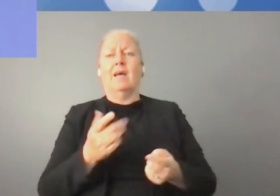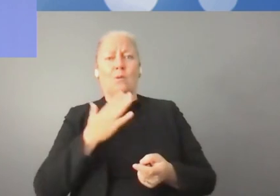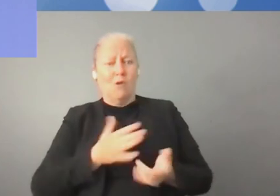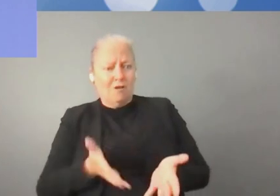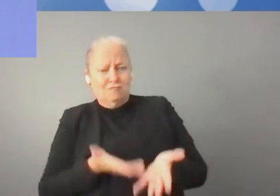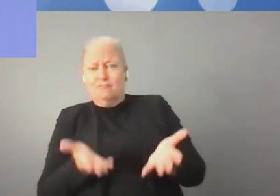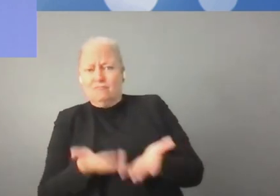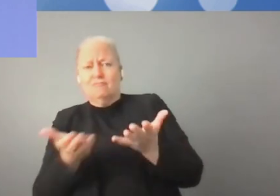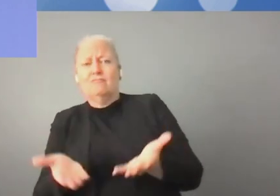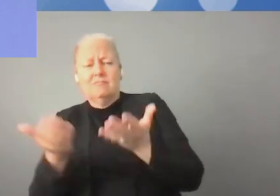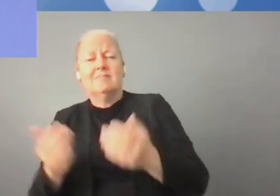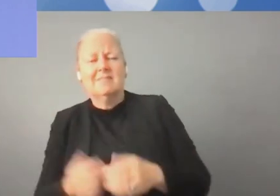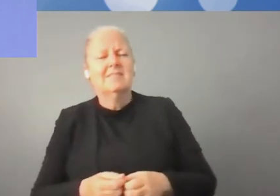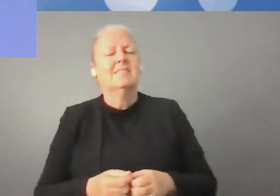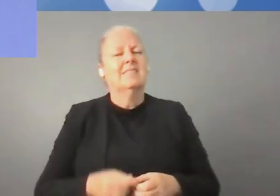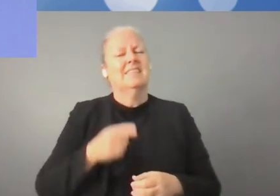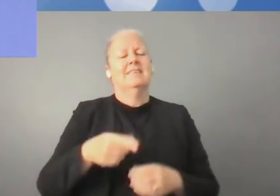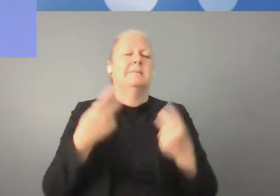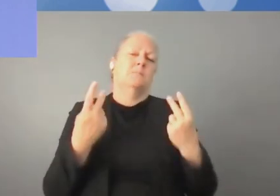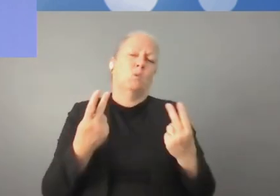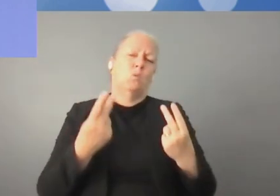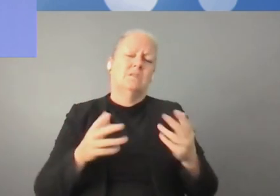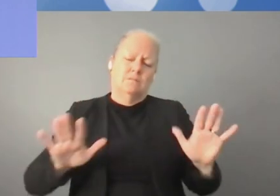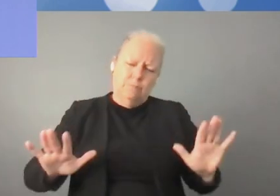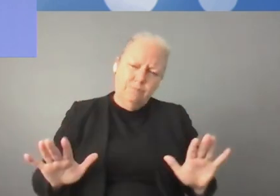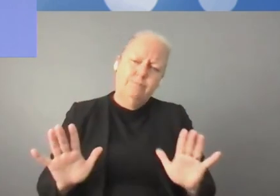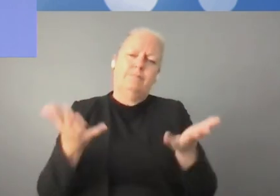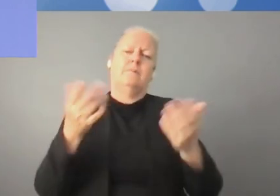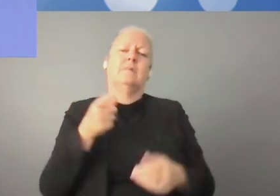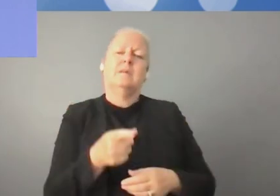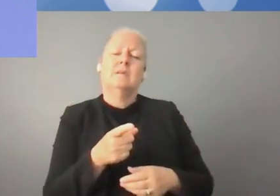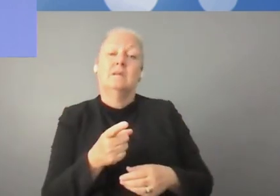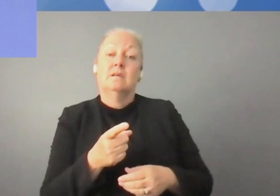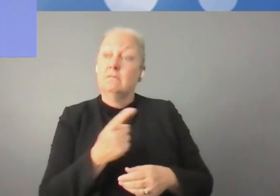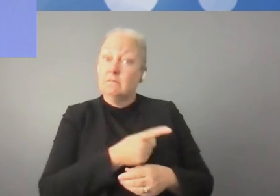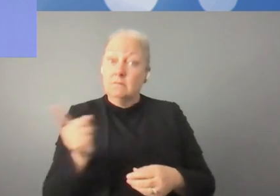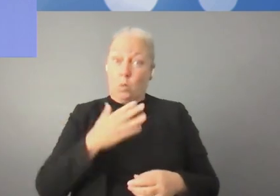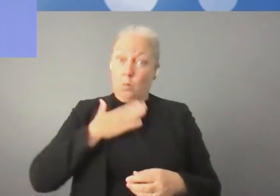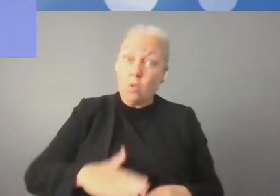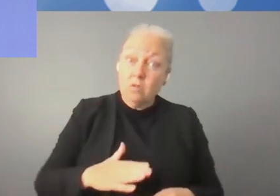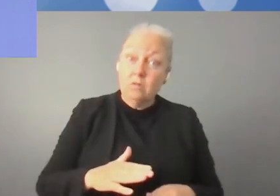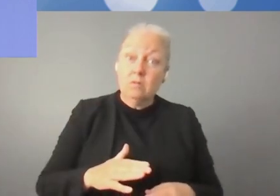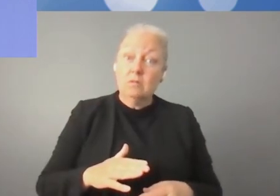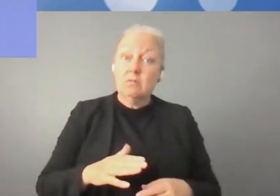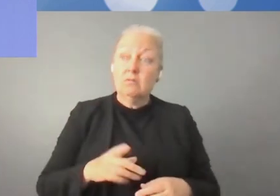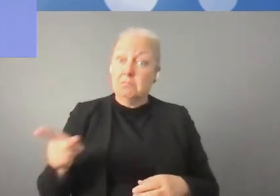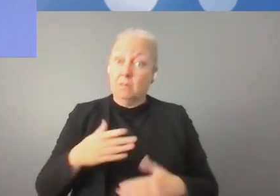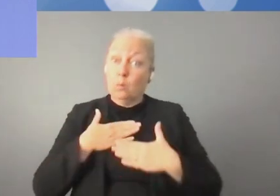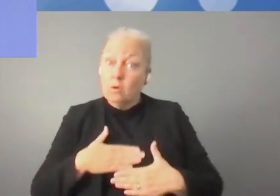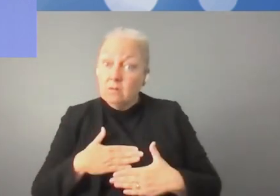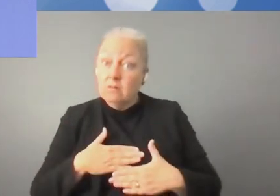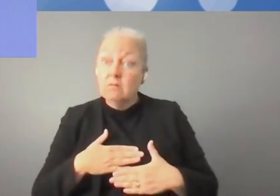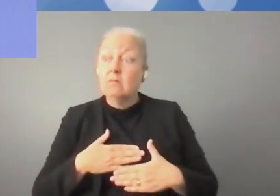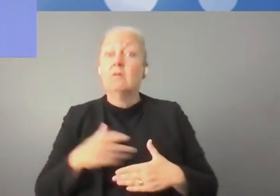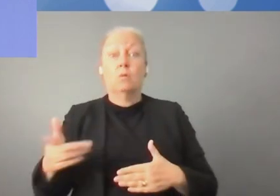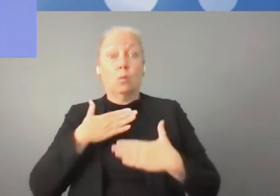encourager. Il faut encourager les gens à créer des start-up. C'est ça qu'il faut qu fasse. C'est ça la